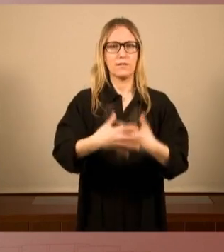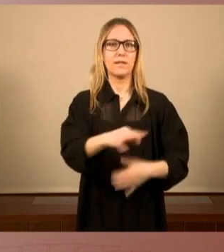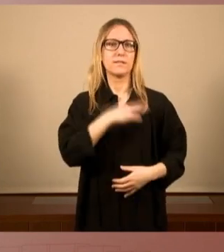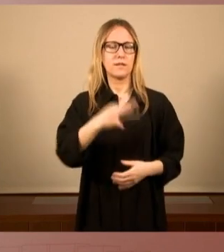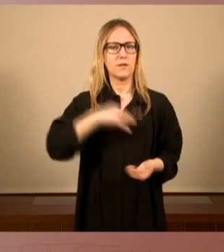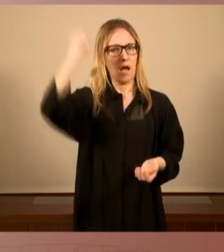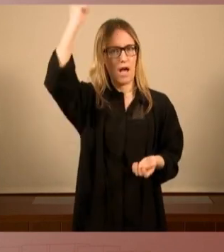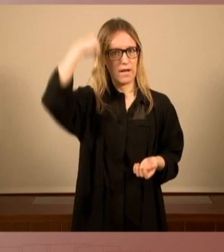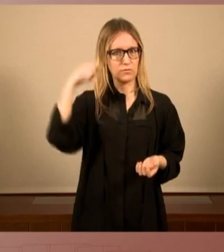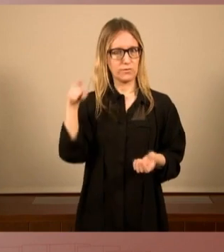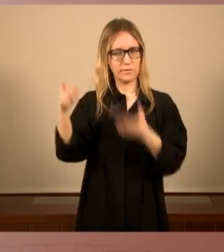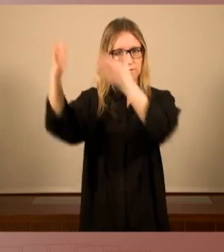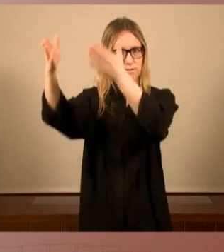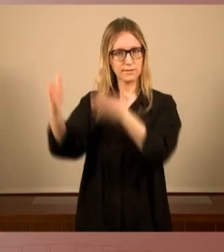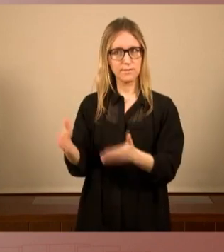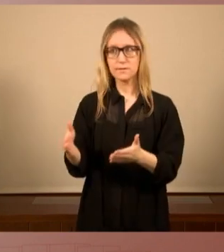amb la mateixa